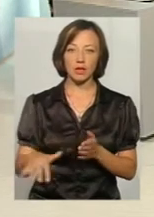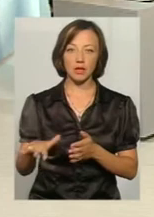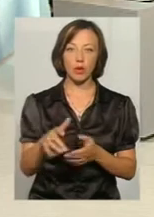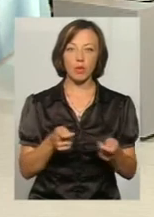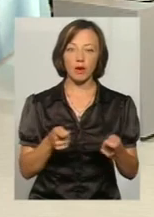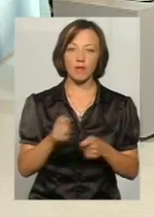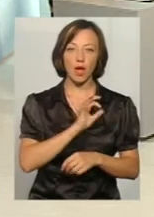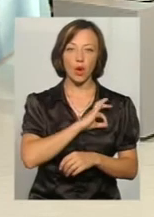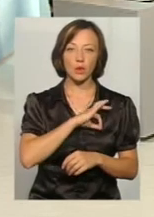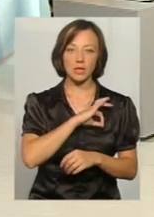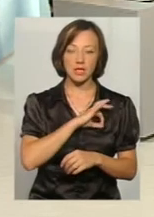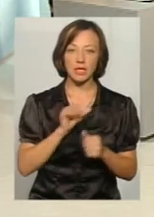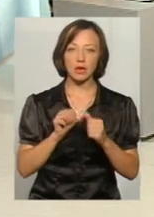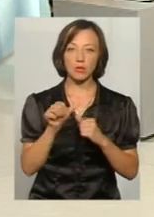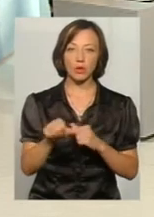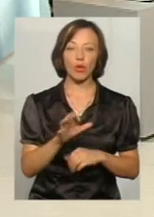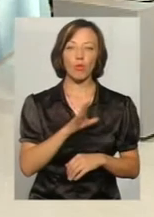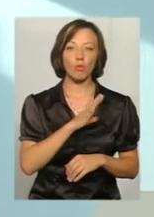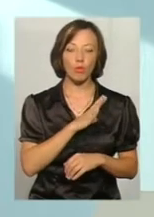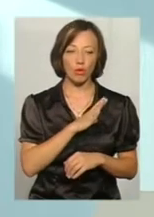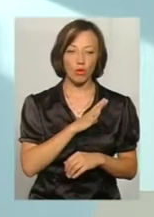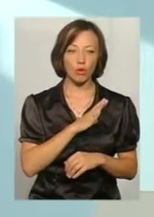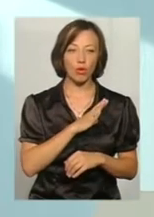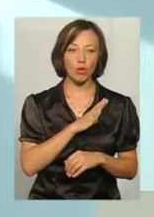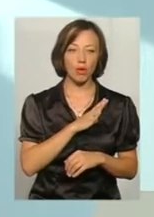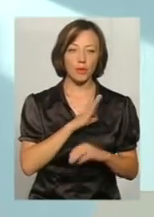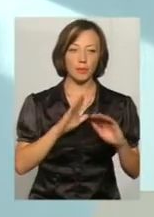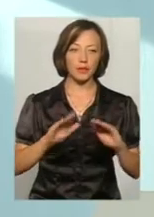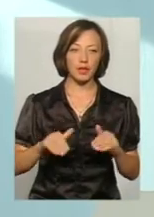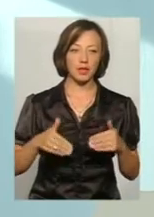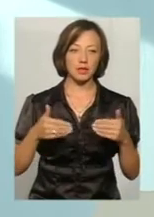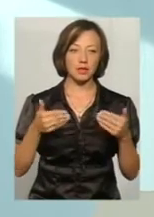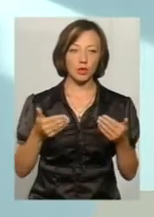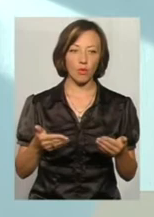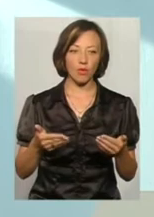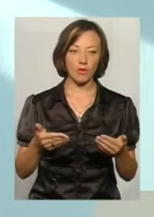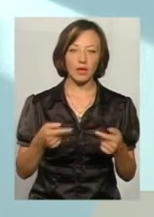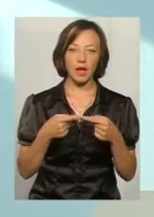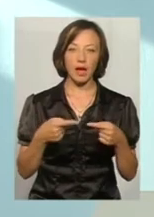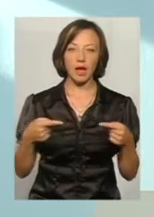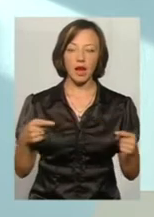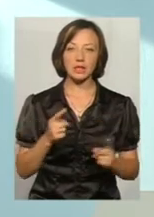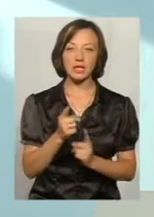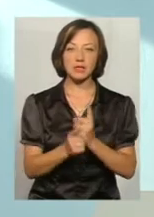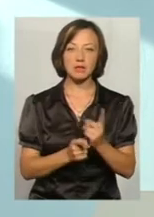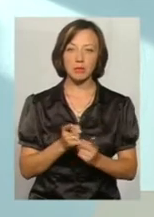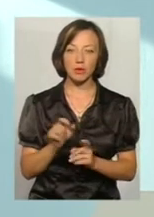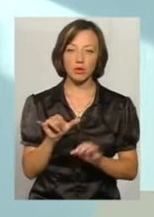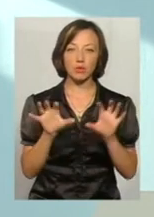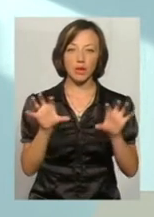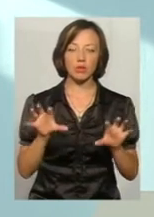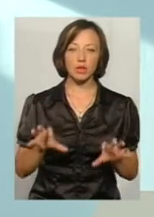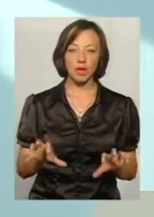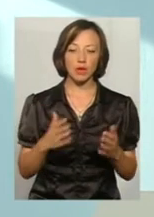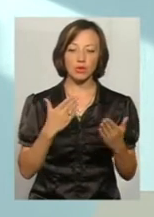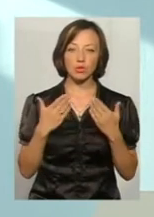юстиції. Ось, крім того, було ініційовано ряд змін законодавства, які стосуються